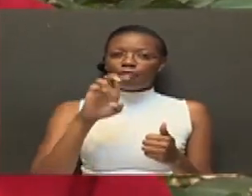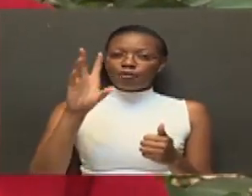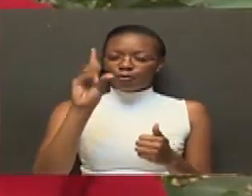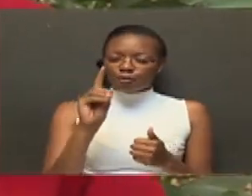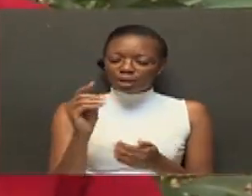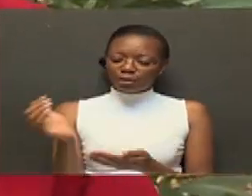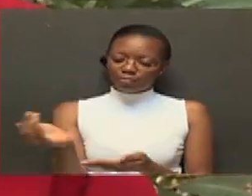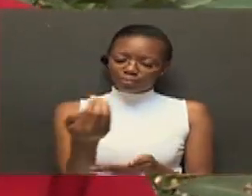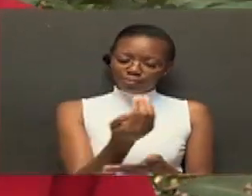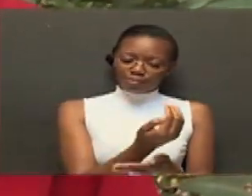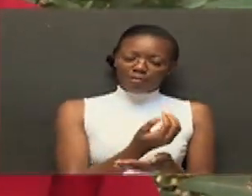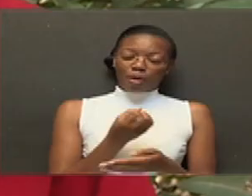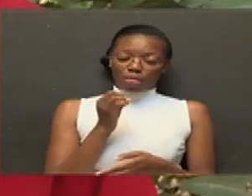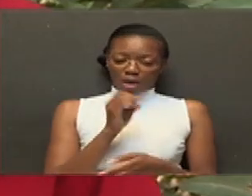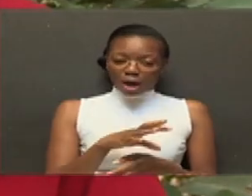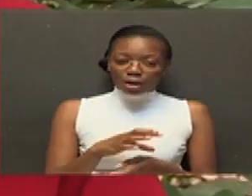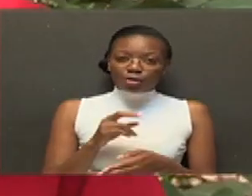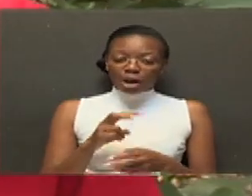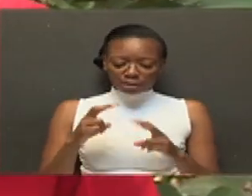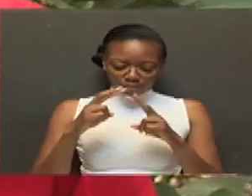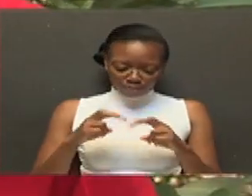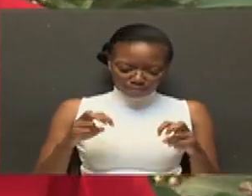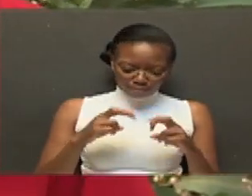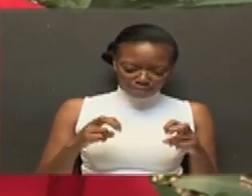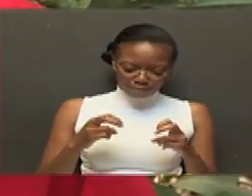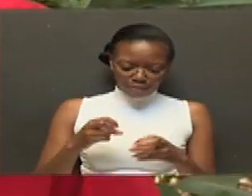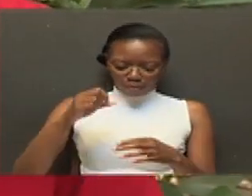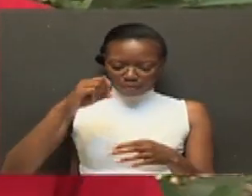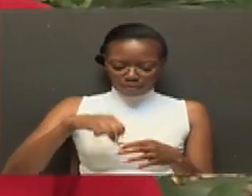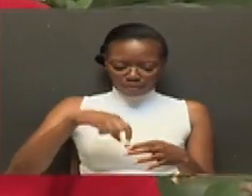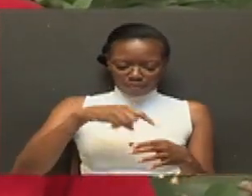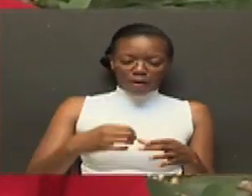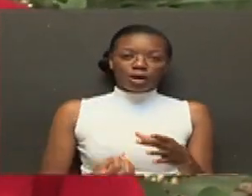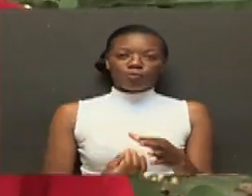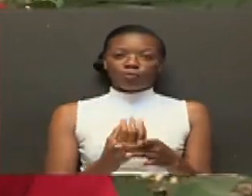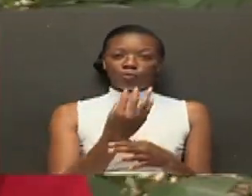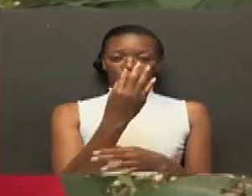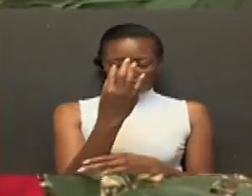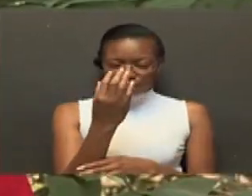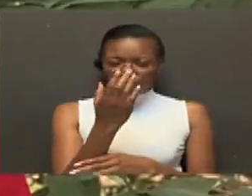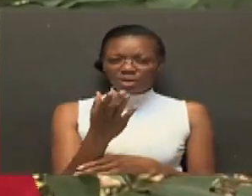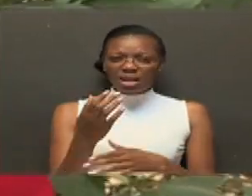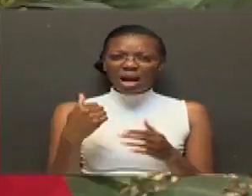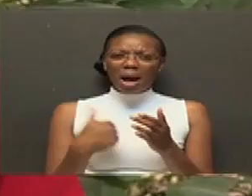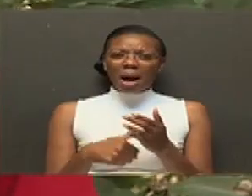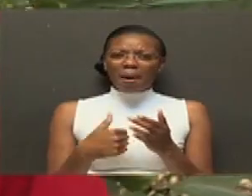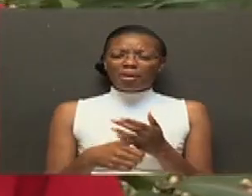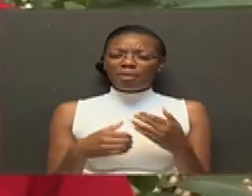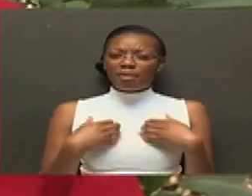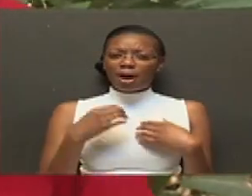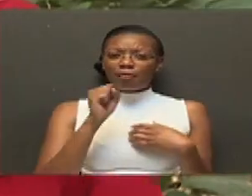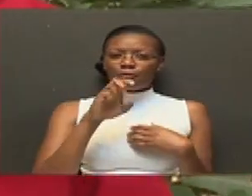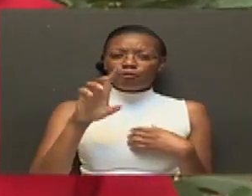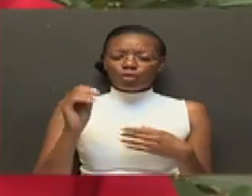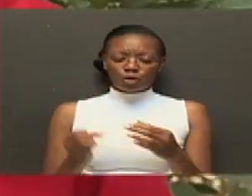Tunakuja, tunasitageneza Halafu, tunazipanda Na kama kuna shida kabisa ya mbegu